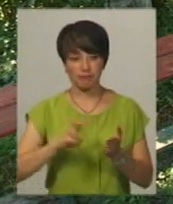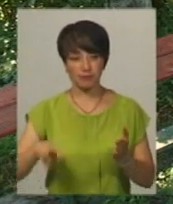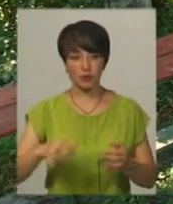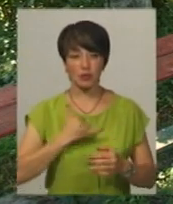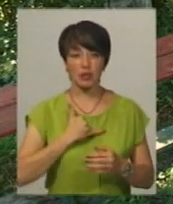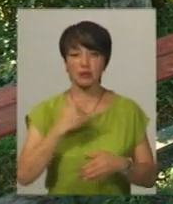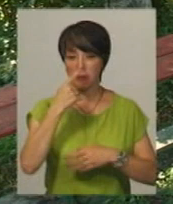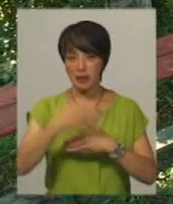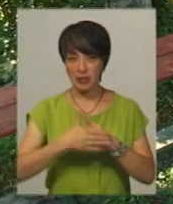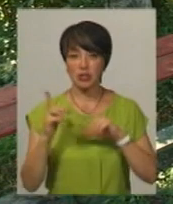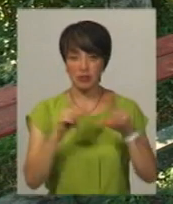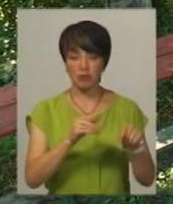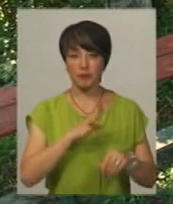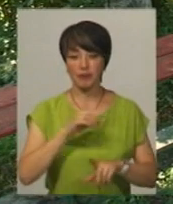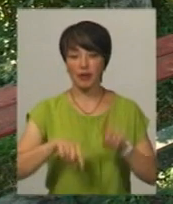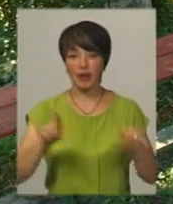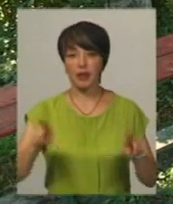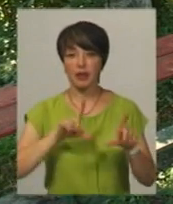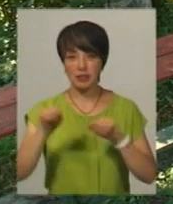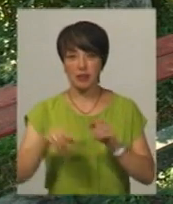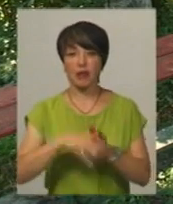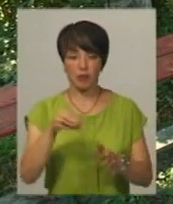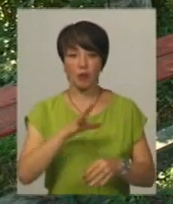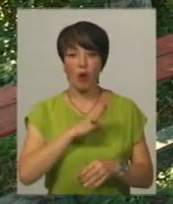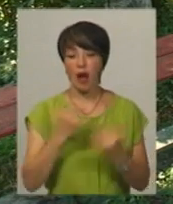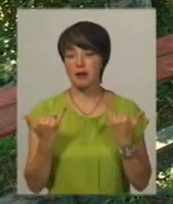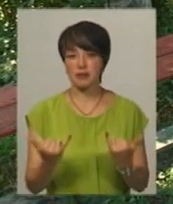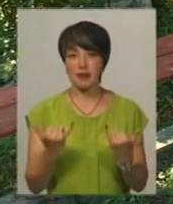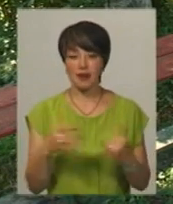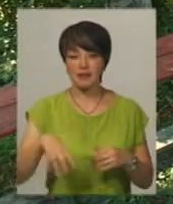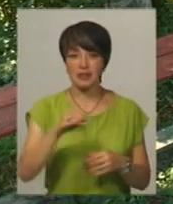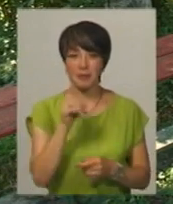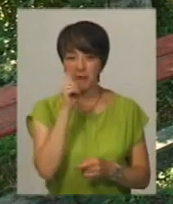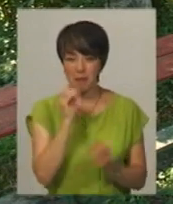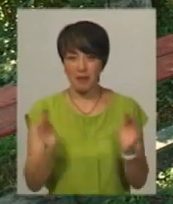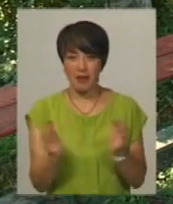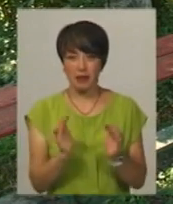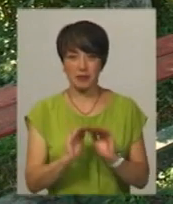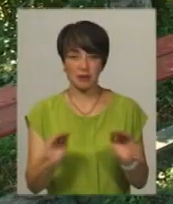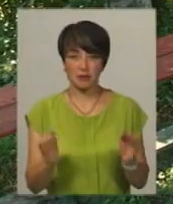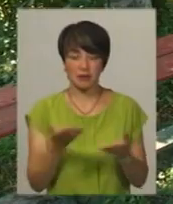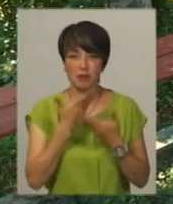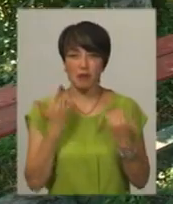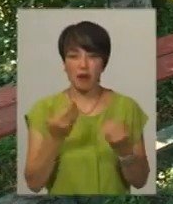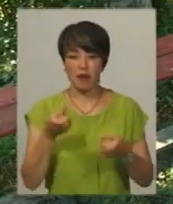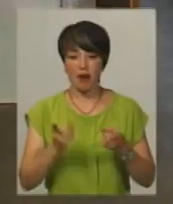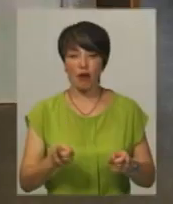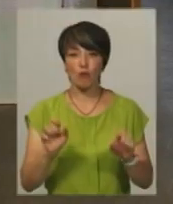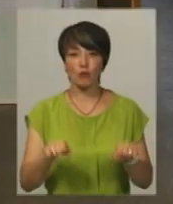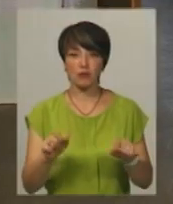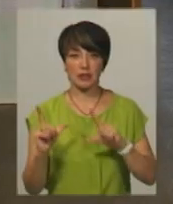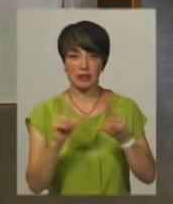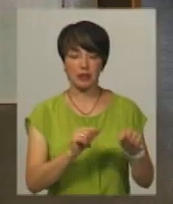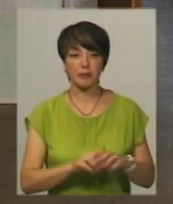було ближче їздити, вони їздили. Деякі їздили і голосували. А зараз якраз всі з новонародженими дітками просто немає такої реальної можливості.